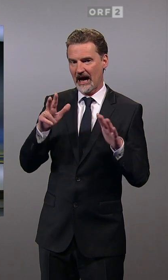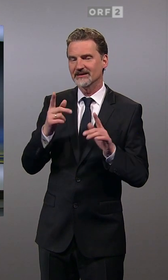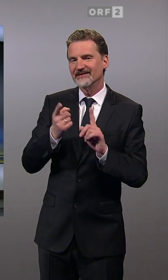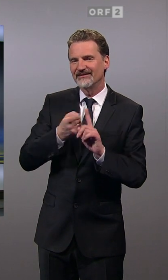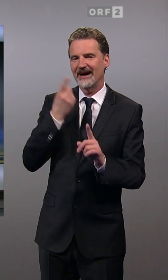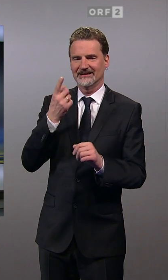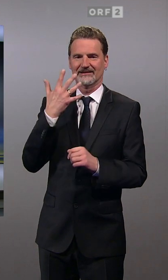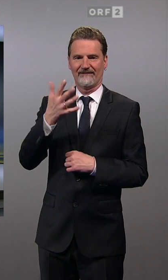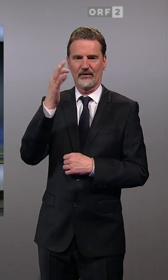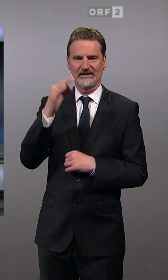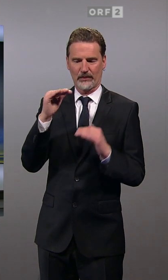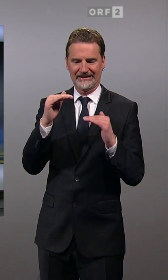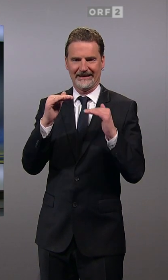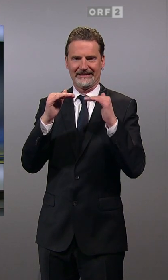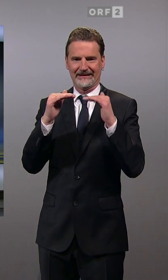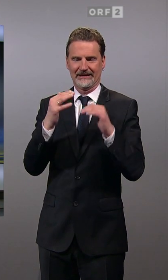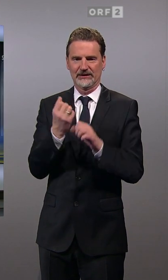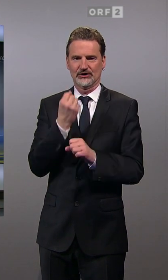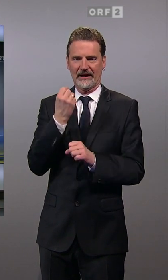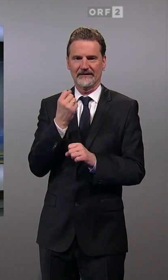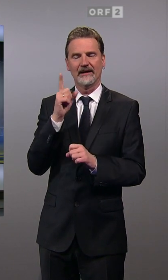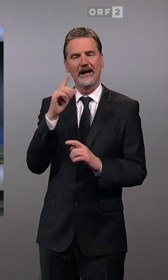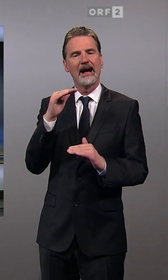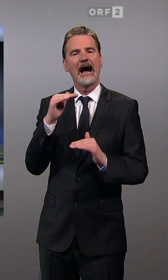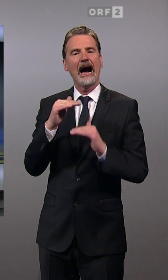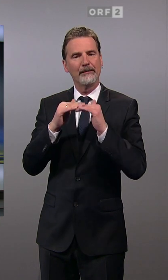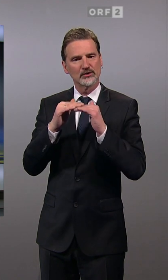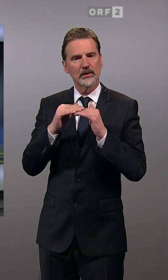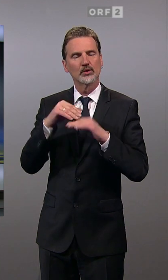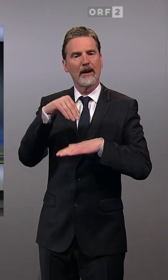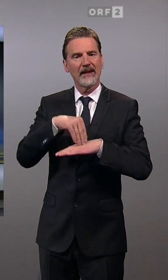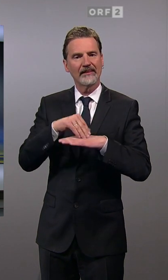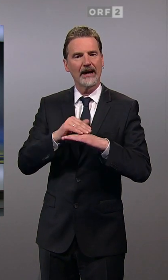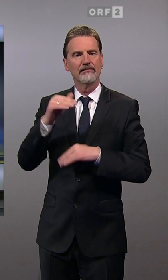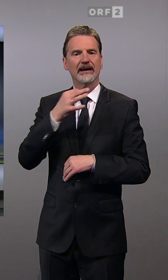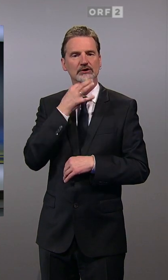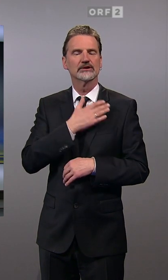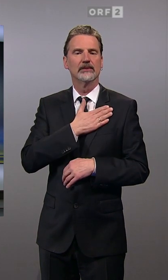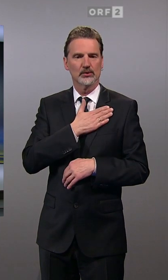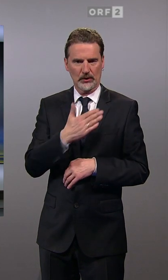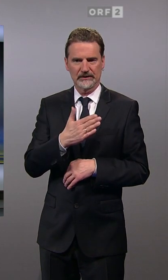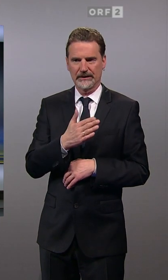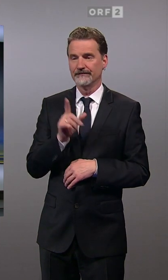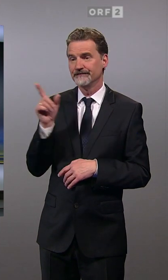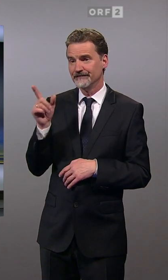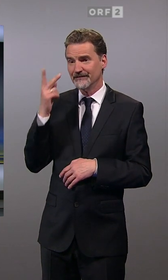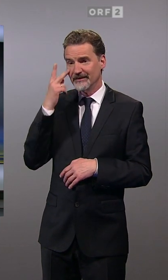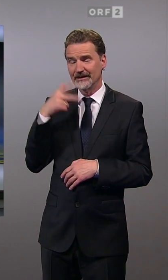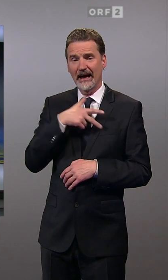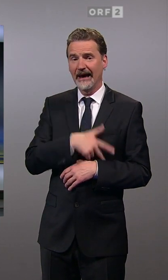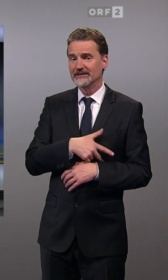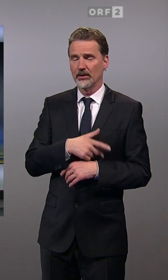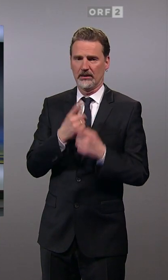50-Prozent-Marke gekratzt. Aber eben eine absolute Mandatsmehrheit im Landtag für die ÖVP zu erreichen gewesen. Weit weg davon die